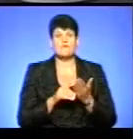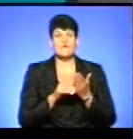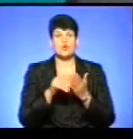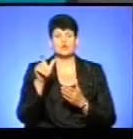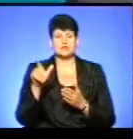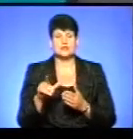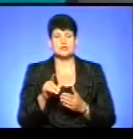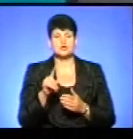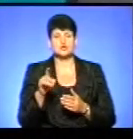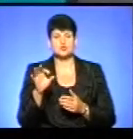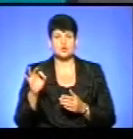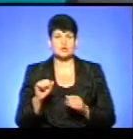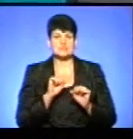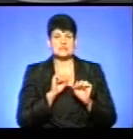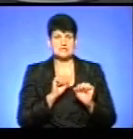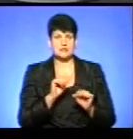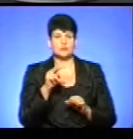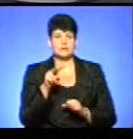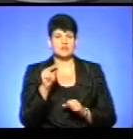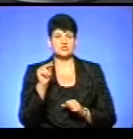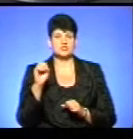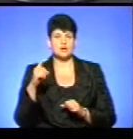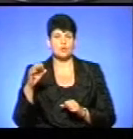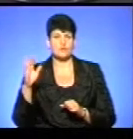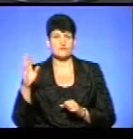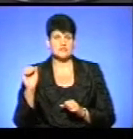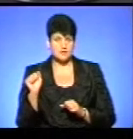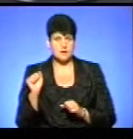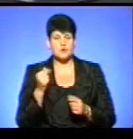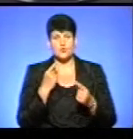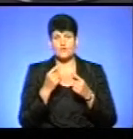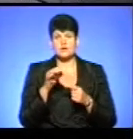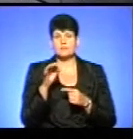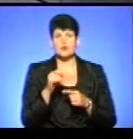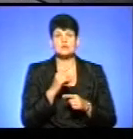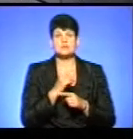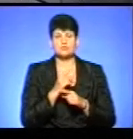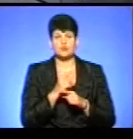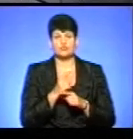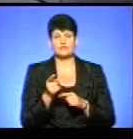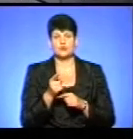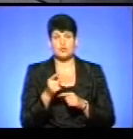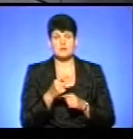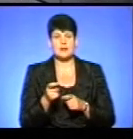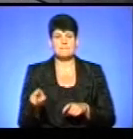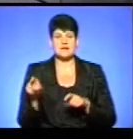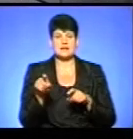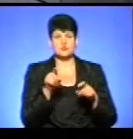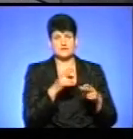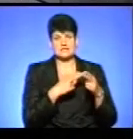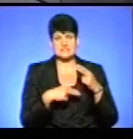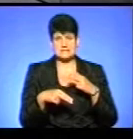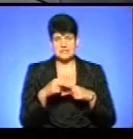зоозахисниця Людмила Чиховська. І ми говорили про заборону у Тернополі пересувних цирків і жорстокого